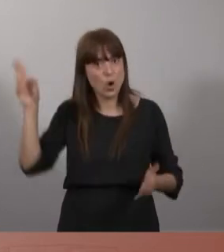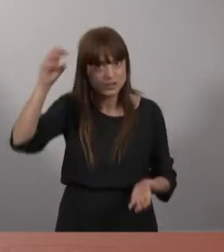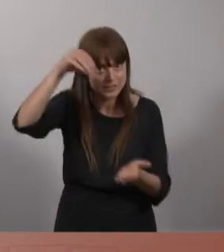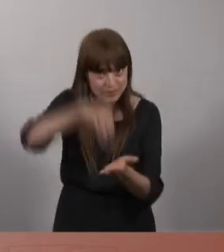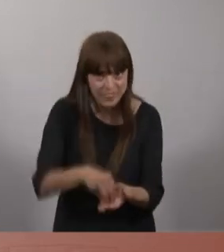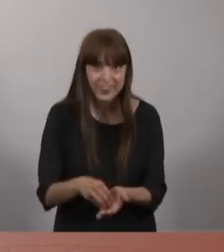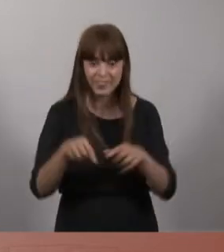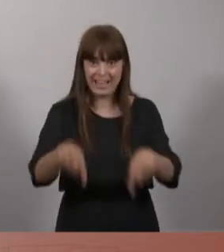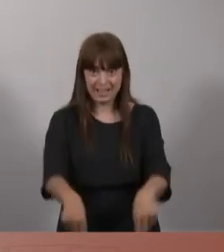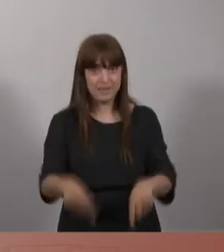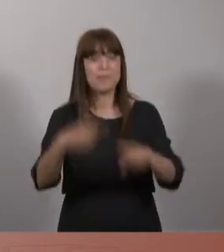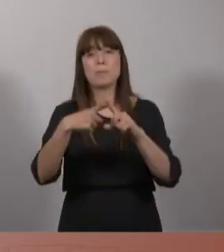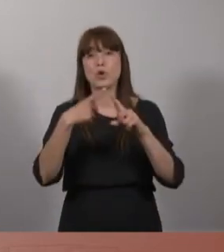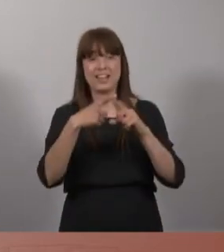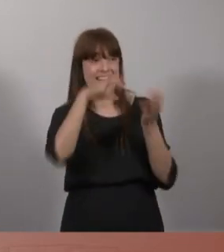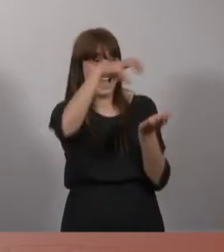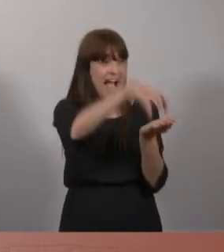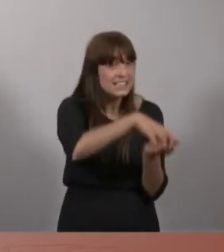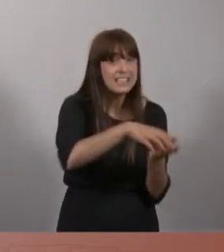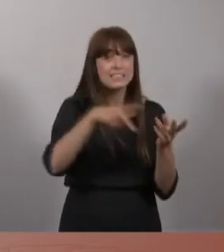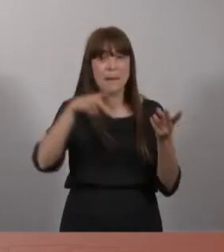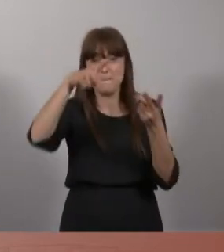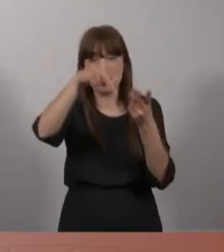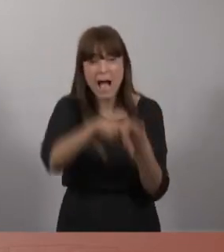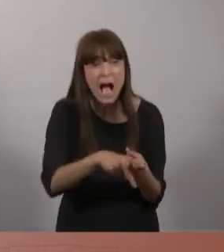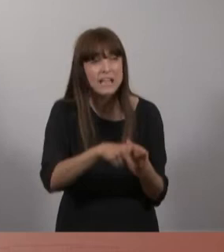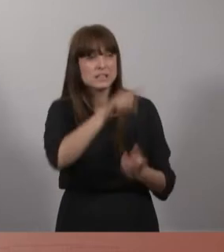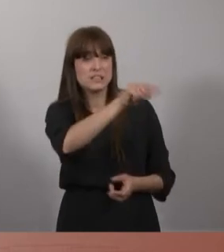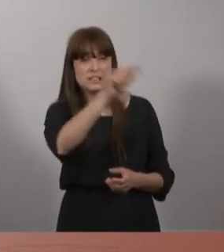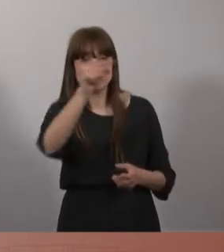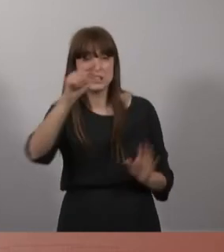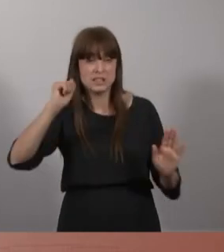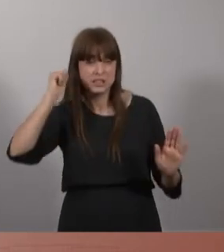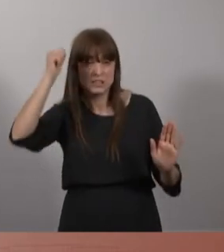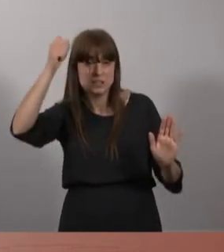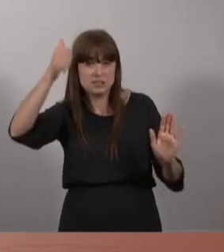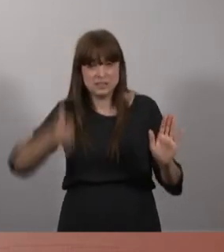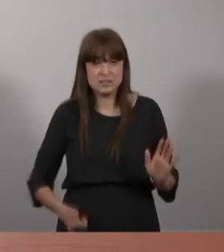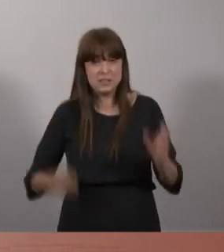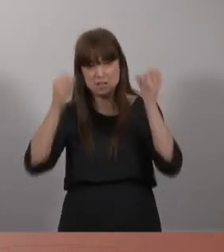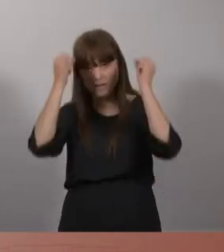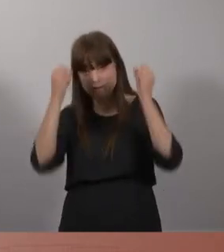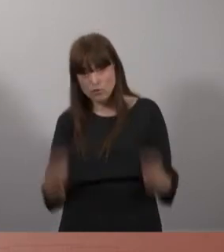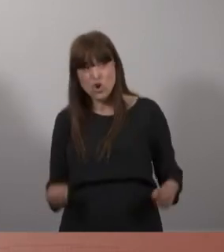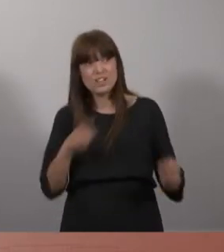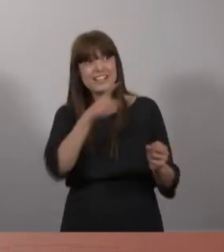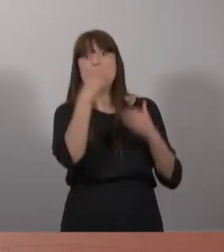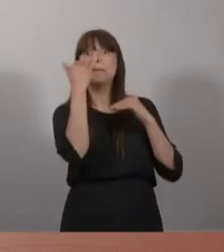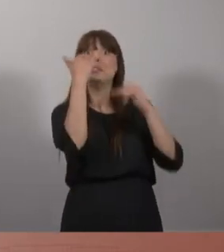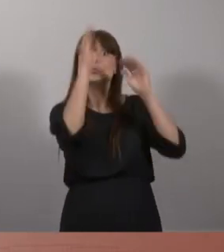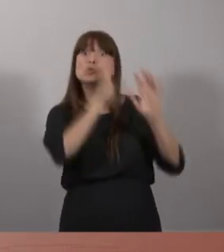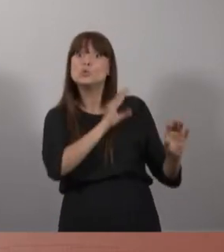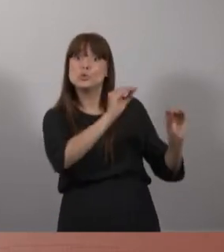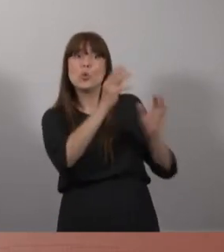habitatges de bancs i caixes, d'aquests actius que tenien els endats bancàries, que podien formar part d'un parc públic d'habitatges potents,